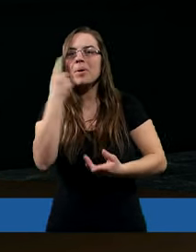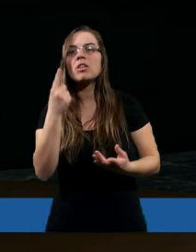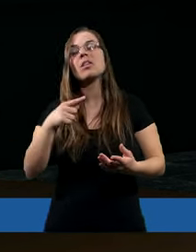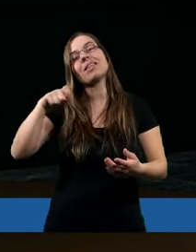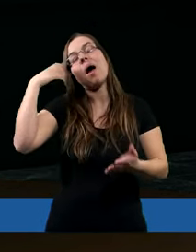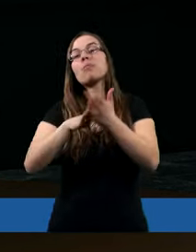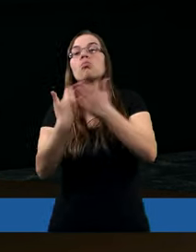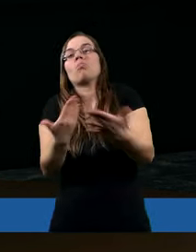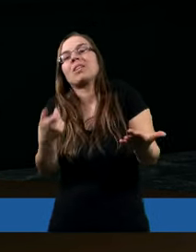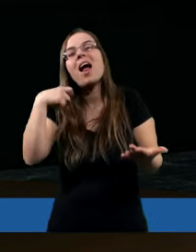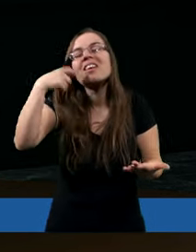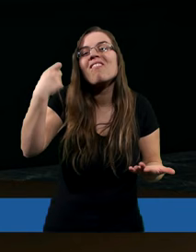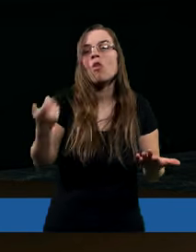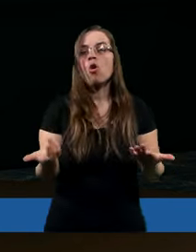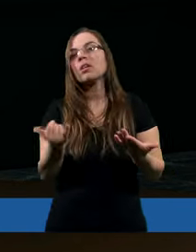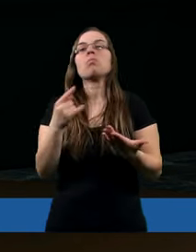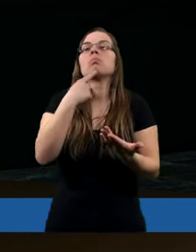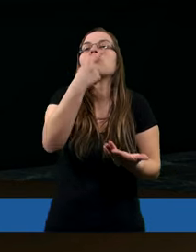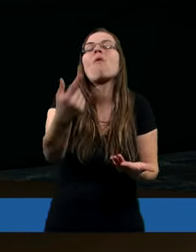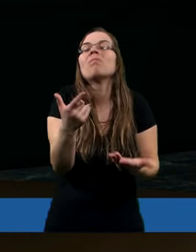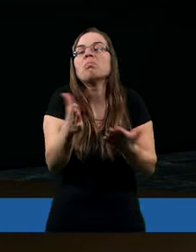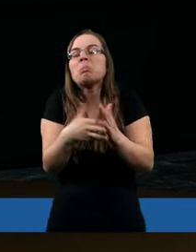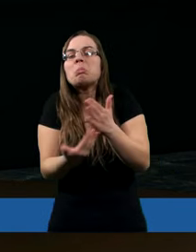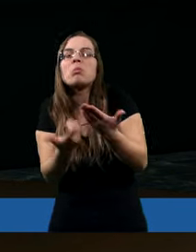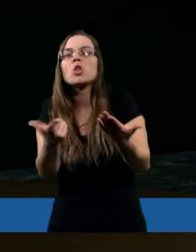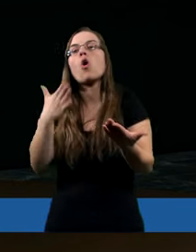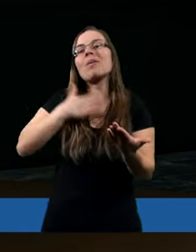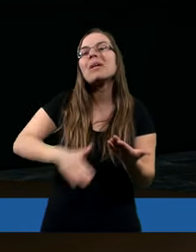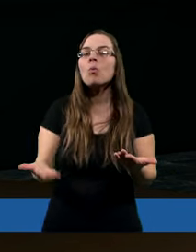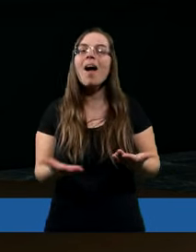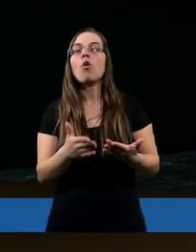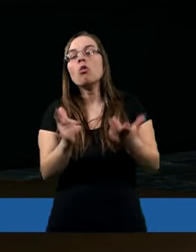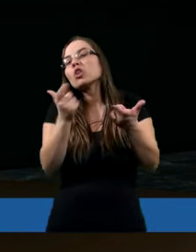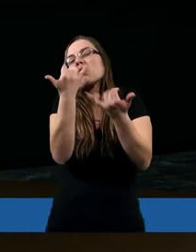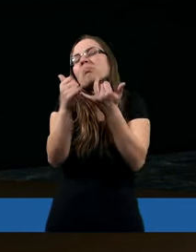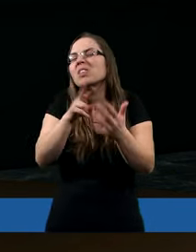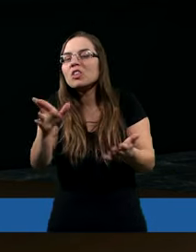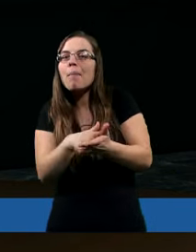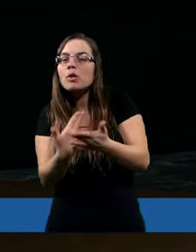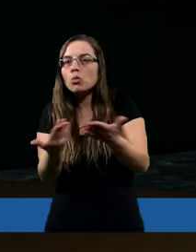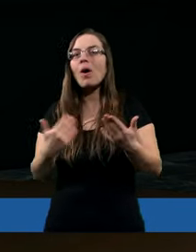Możesz zadzwonić i na przykład powiedzieć coś miłego. To taki hipotetyczny przykład, nie?